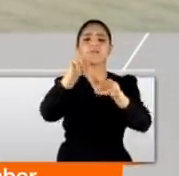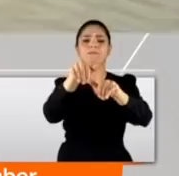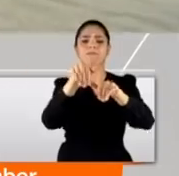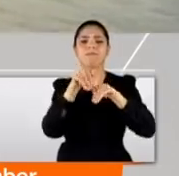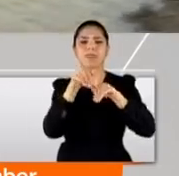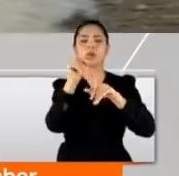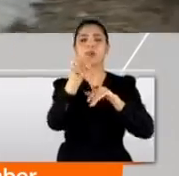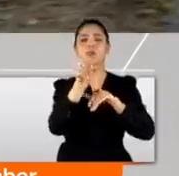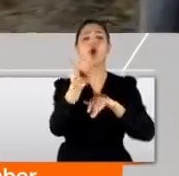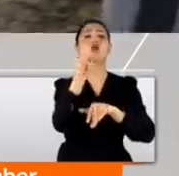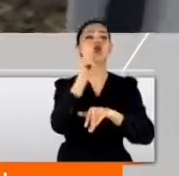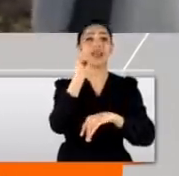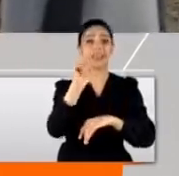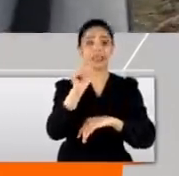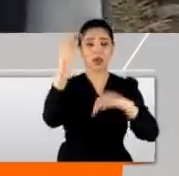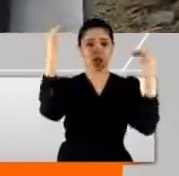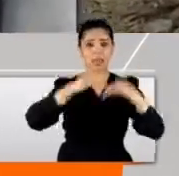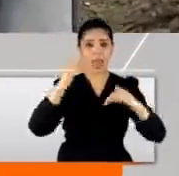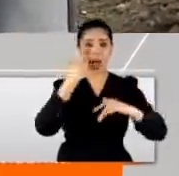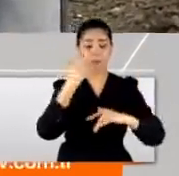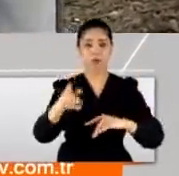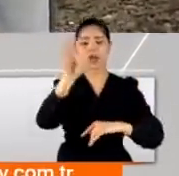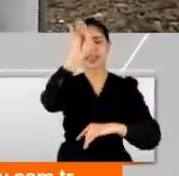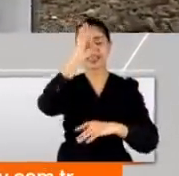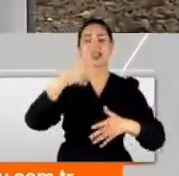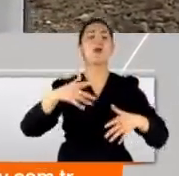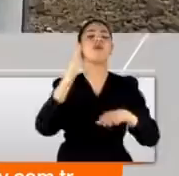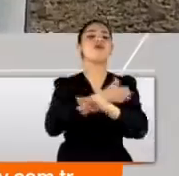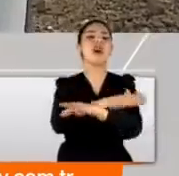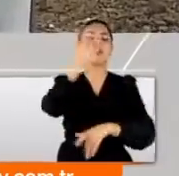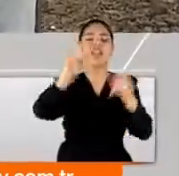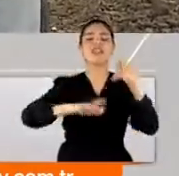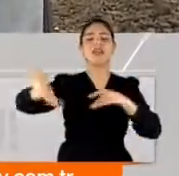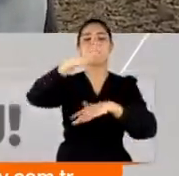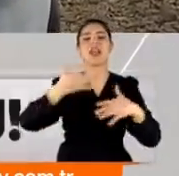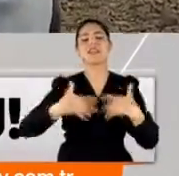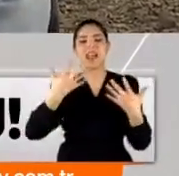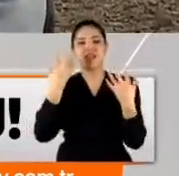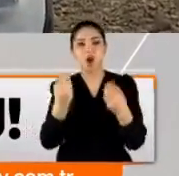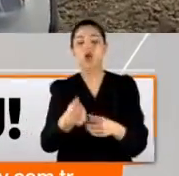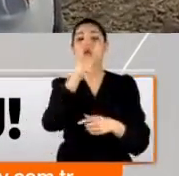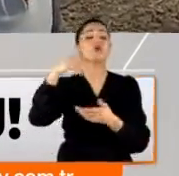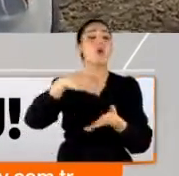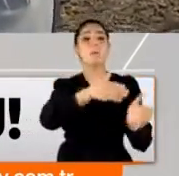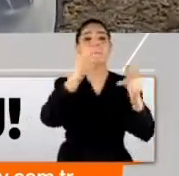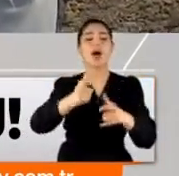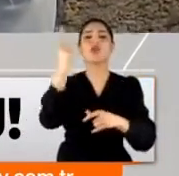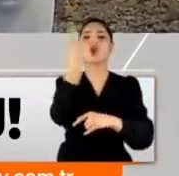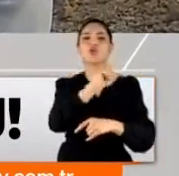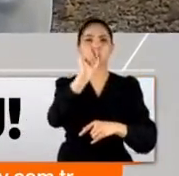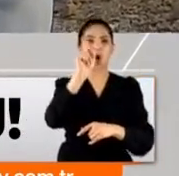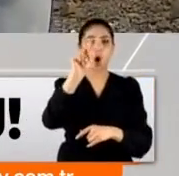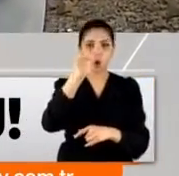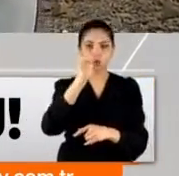çekilmişti. Ama son 2 gündür yağan yağmur İstanbulluyu sevindirdi. Barajlardaki su seviyesi %19'lardan